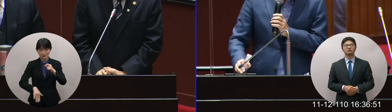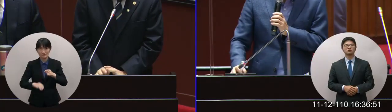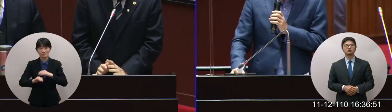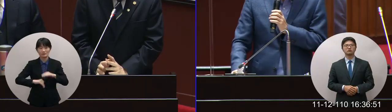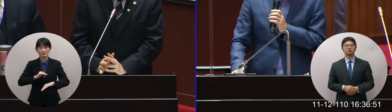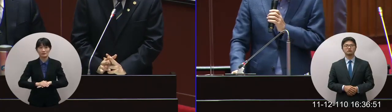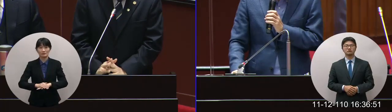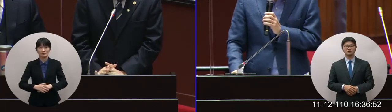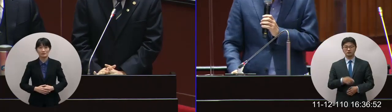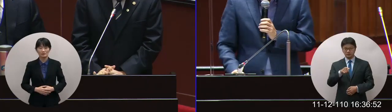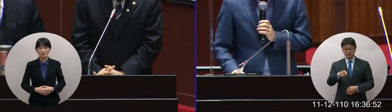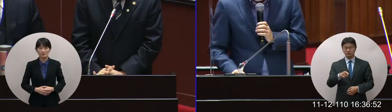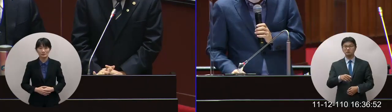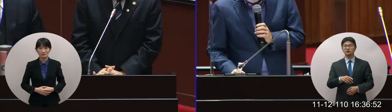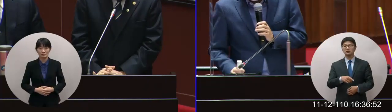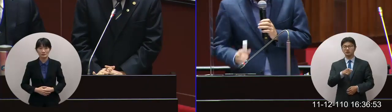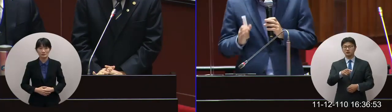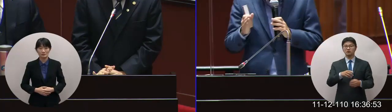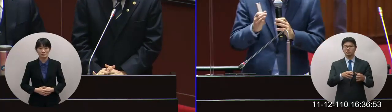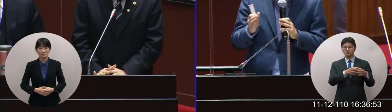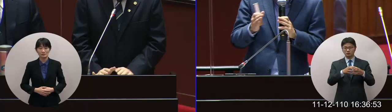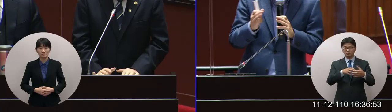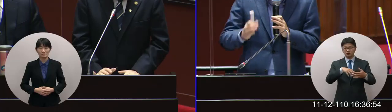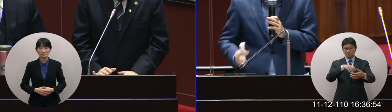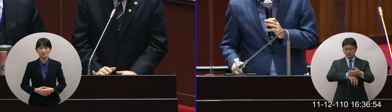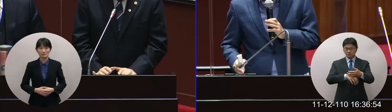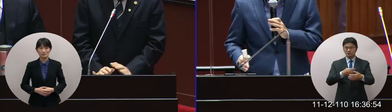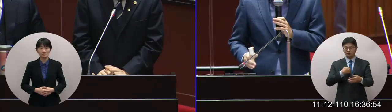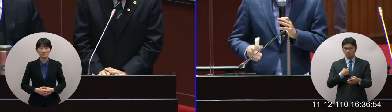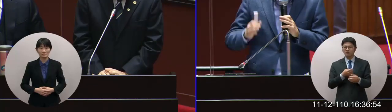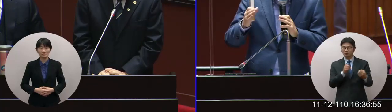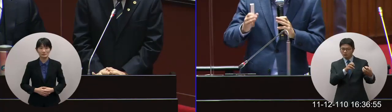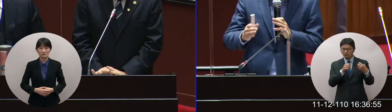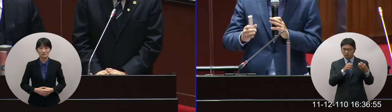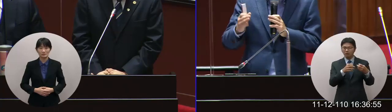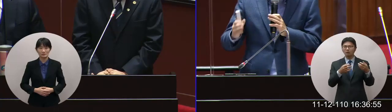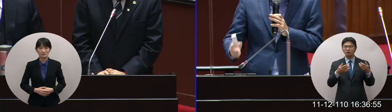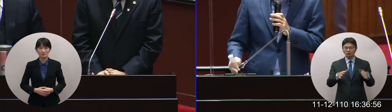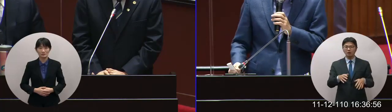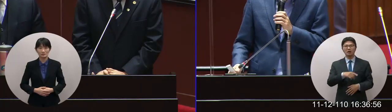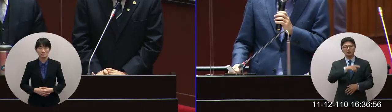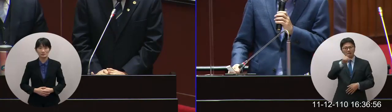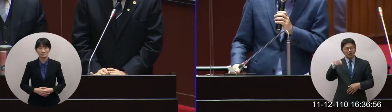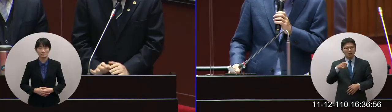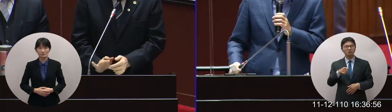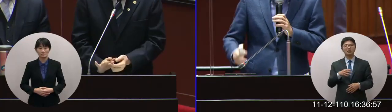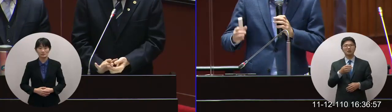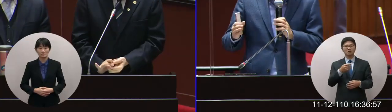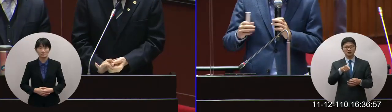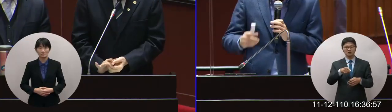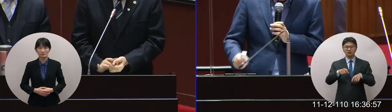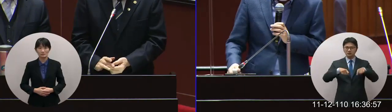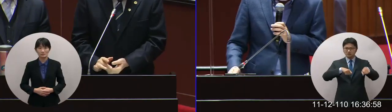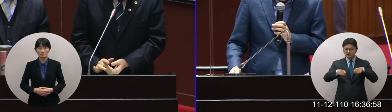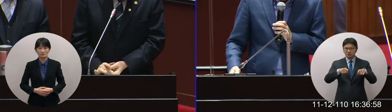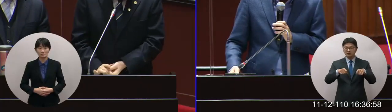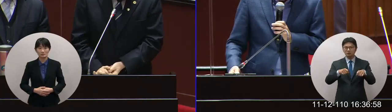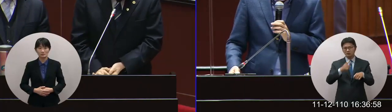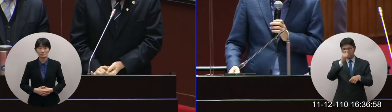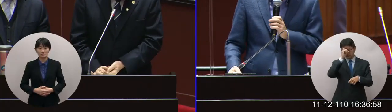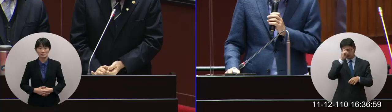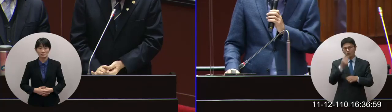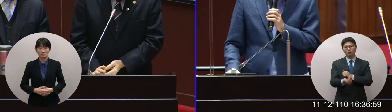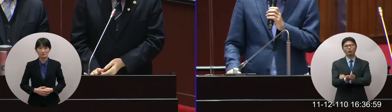基層人員討論過很多次我們希望這中間有一些你們估的比較寬鬆的部分能夠加速